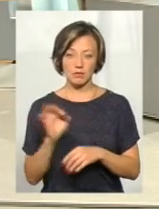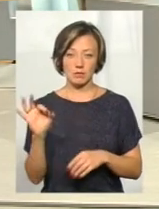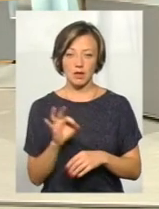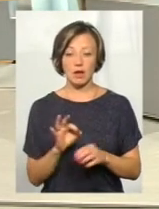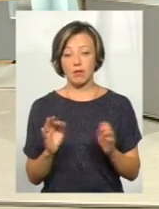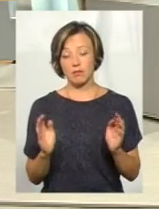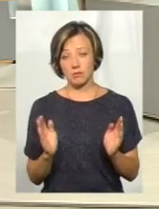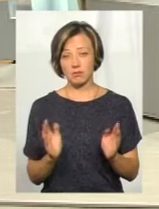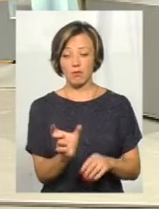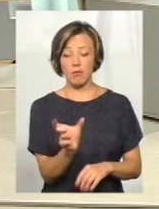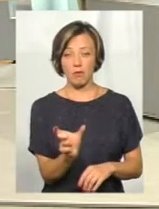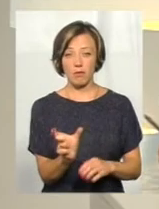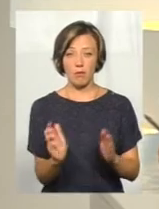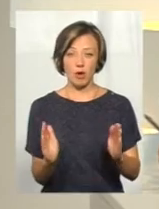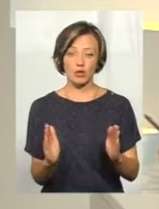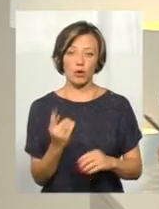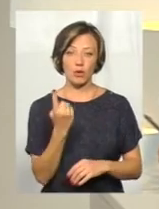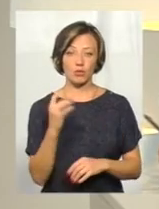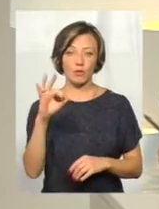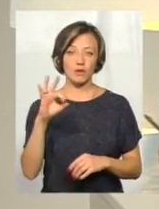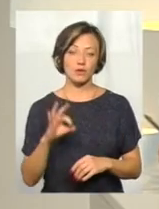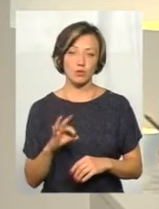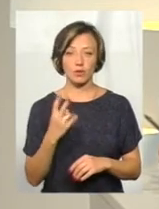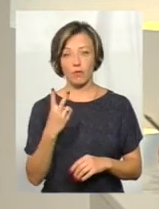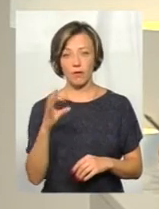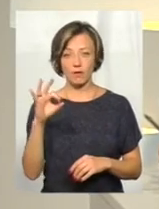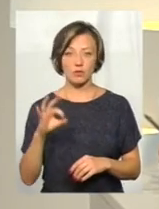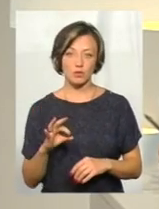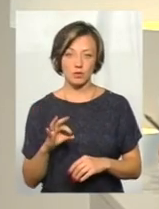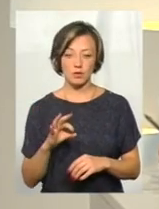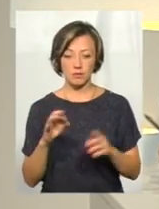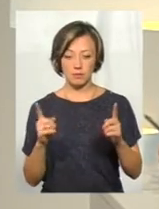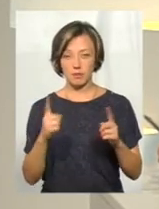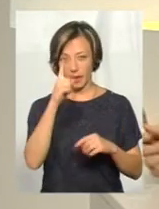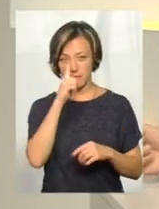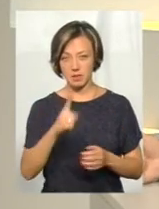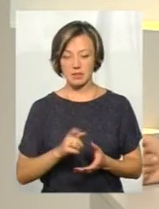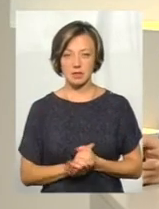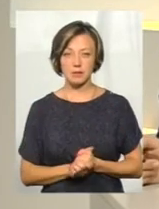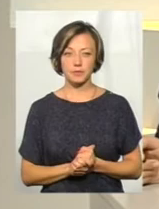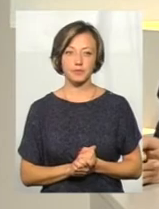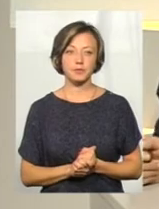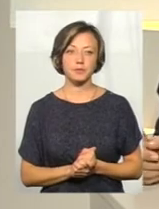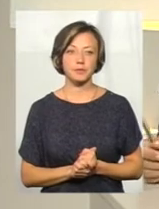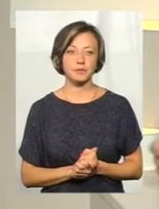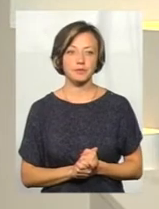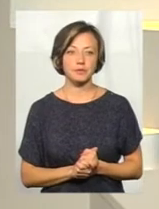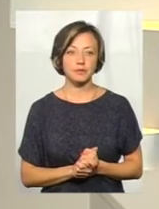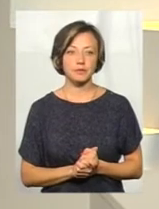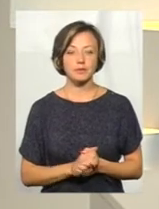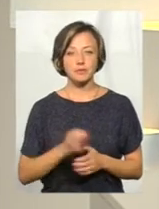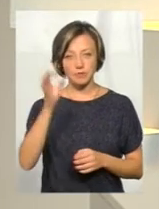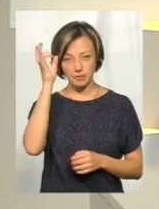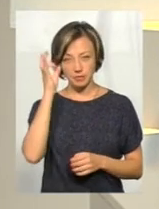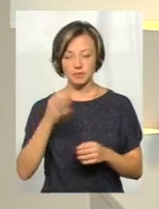буде в межах 1%, 2% в межах місяця. Дякую, пані Ольгу. Хочу